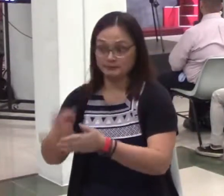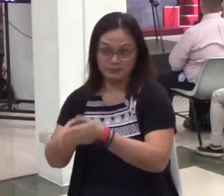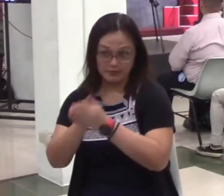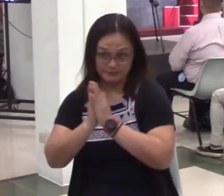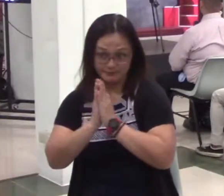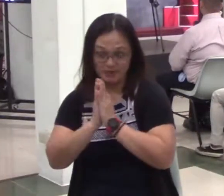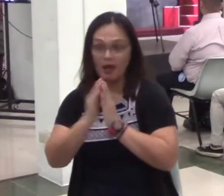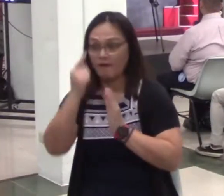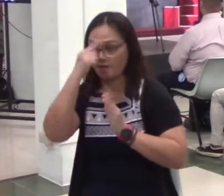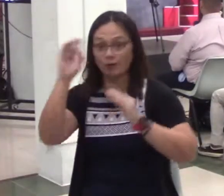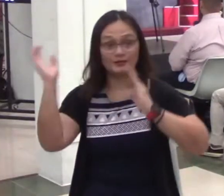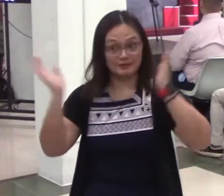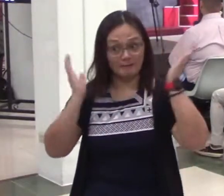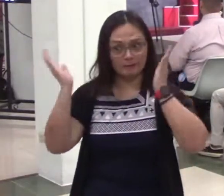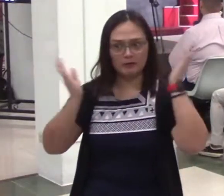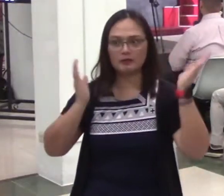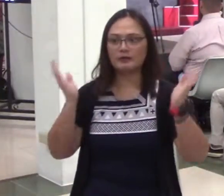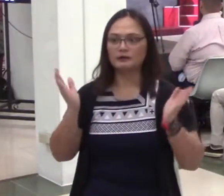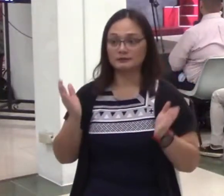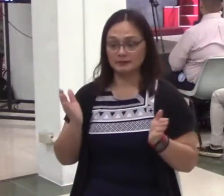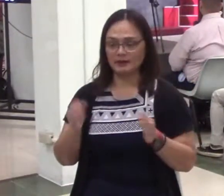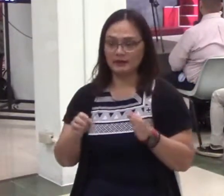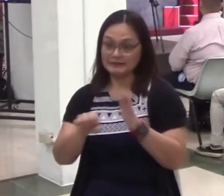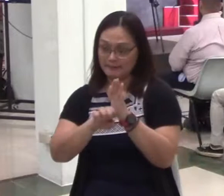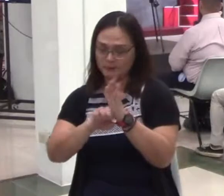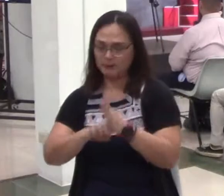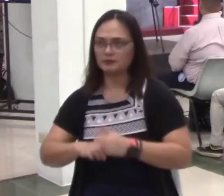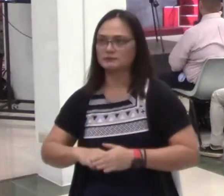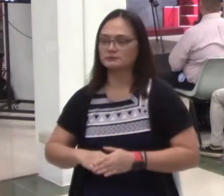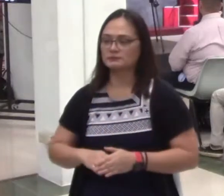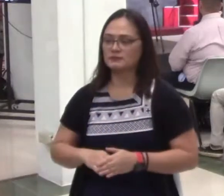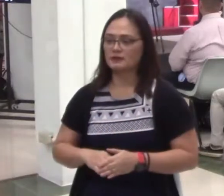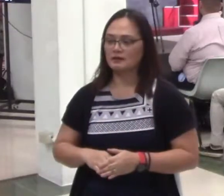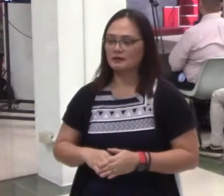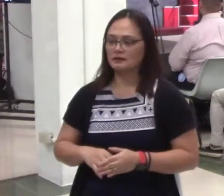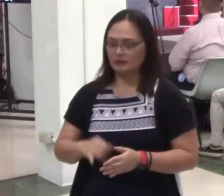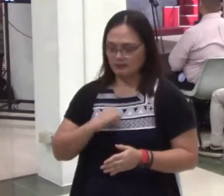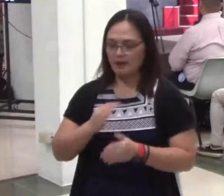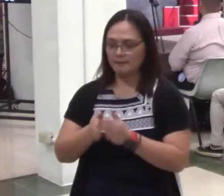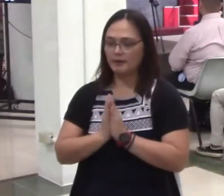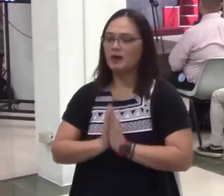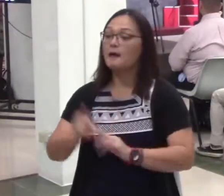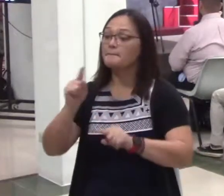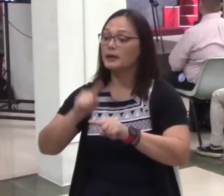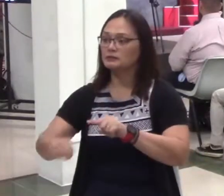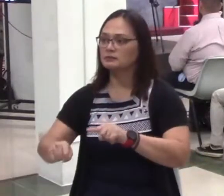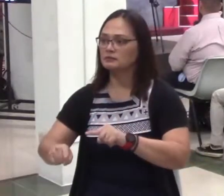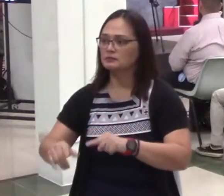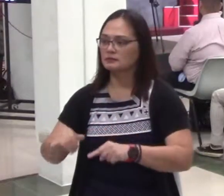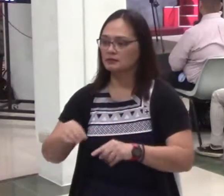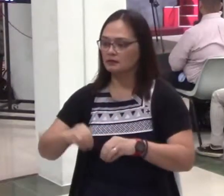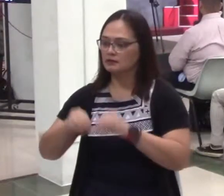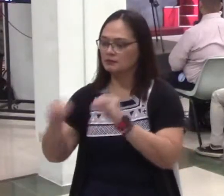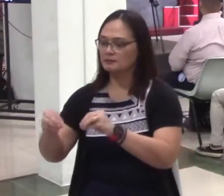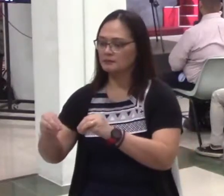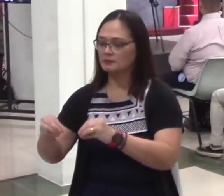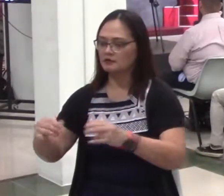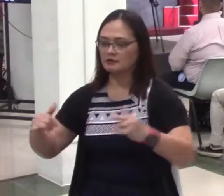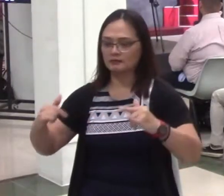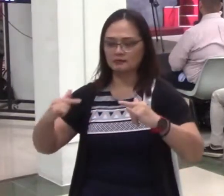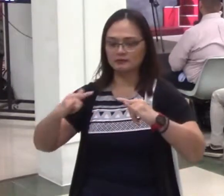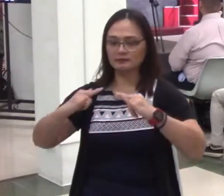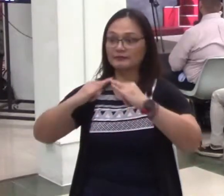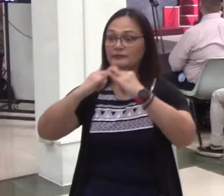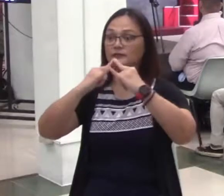Gagawa kami ito, pero bigyan mo kami ng magandang halaga yung pangalan namin. Pag wala yung halaga ng pangalan, tapos na. Ibig sabihin, mga kapatid, sa